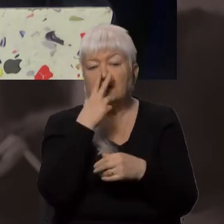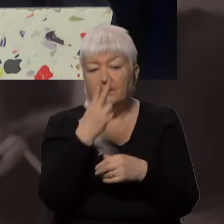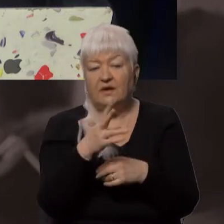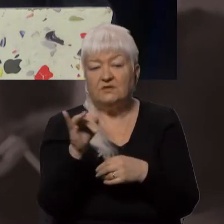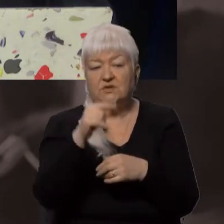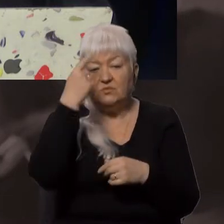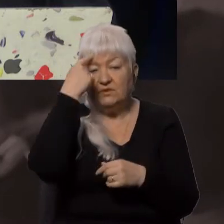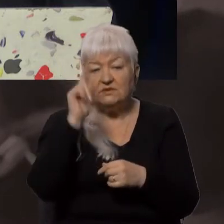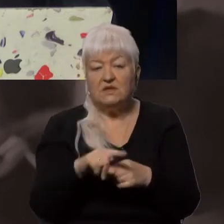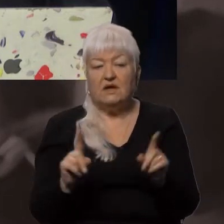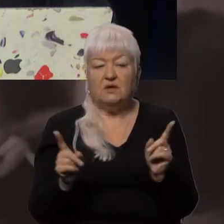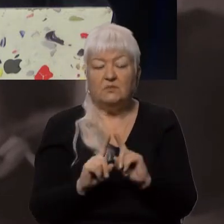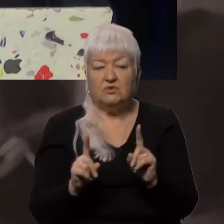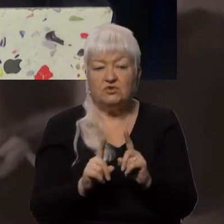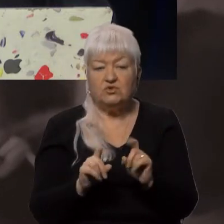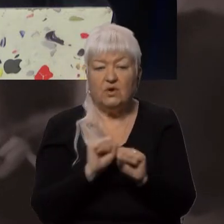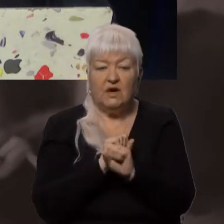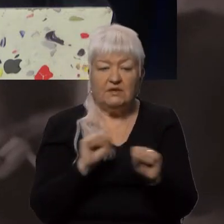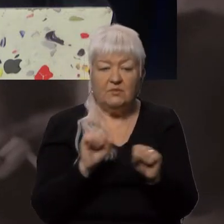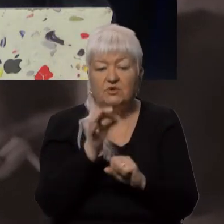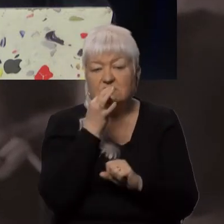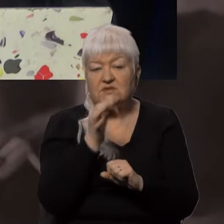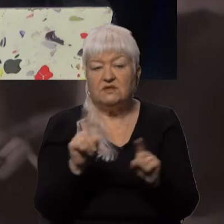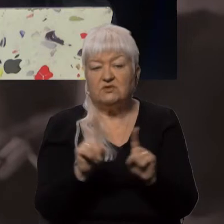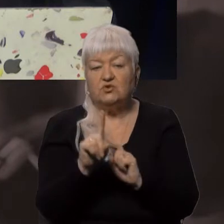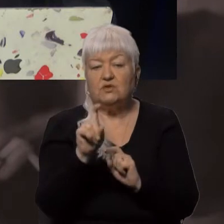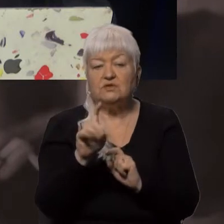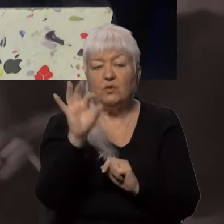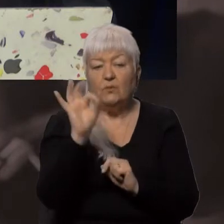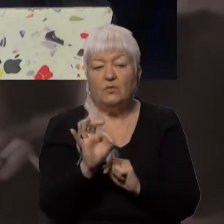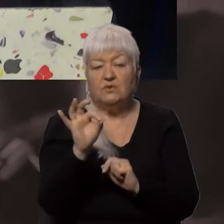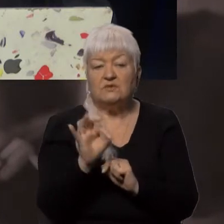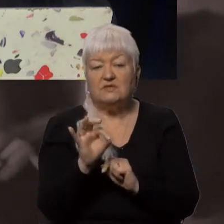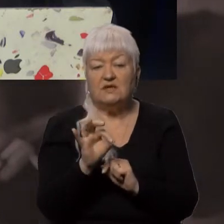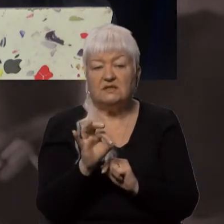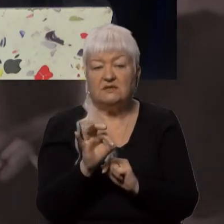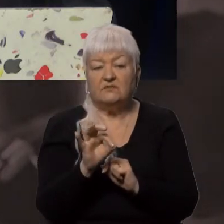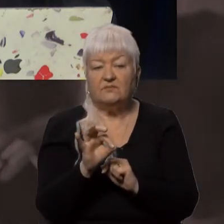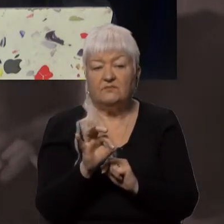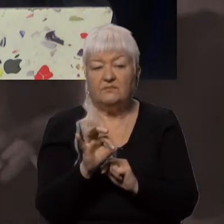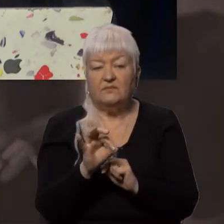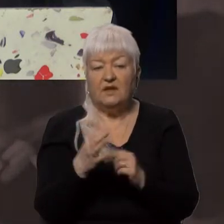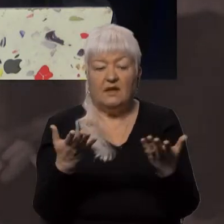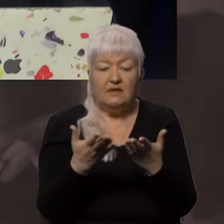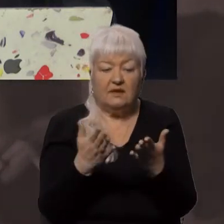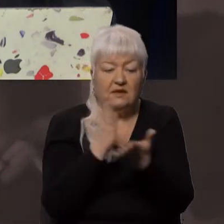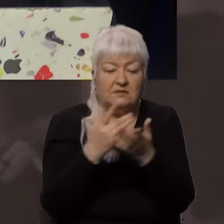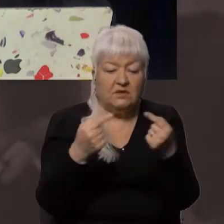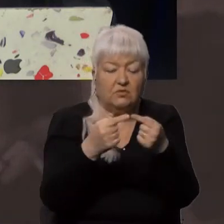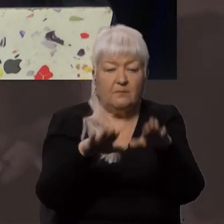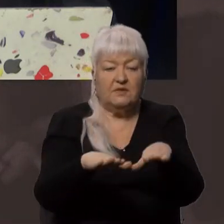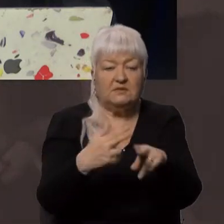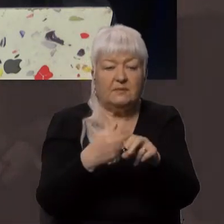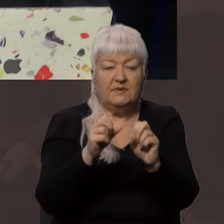що не можна сказати, що ми на 100% в тому чи іншому місті в безпеці. Але ми